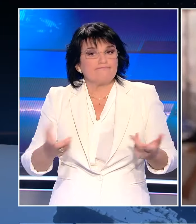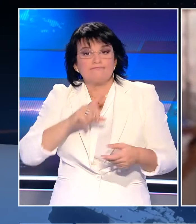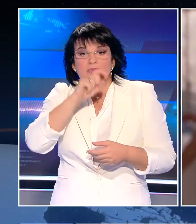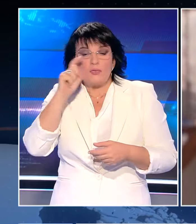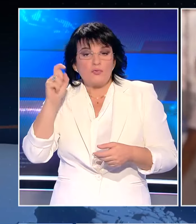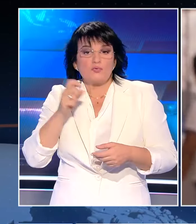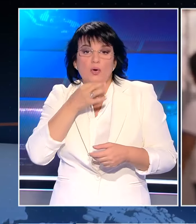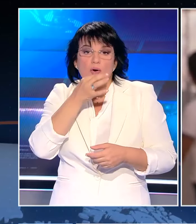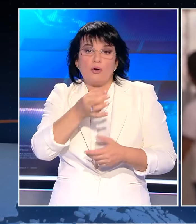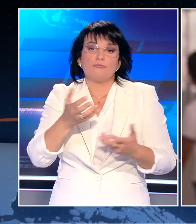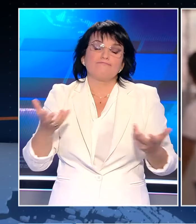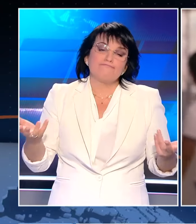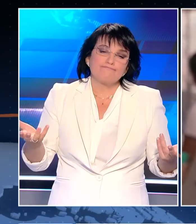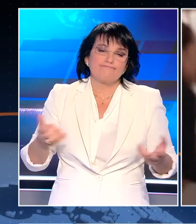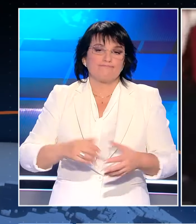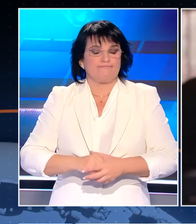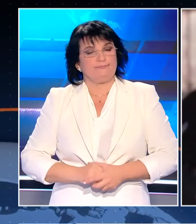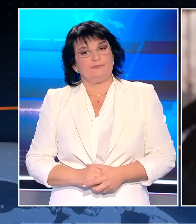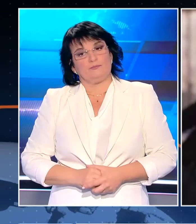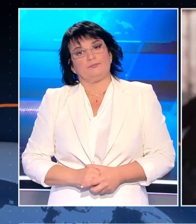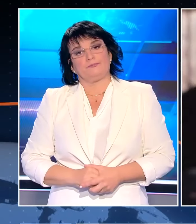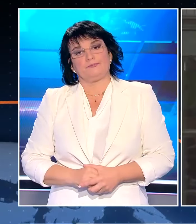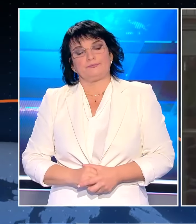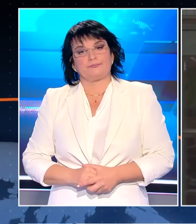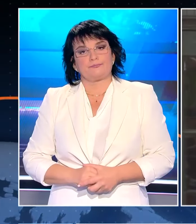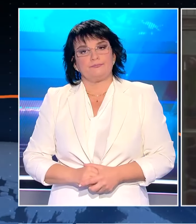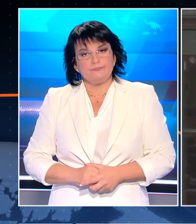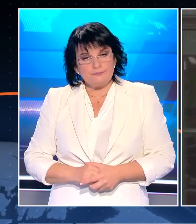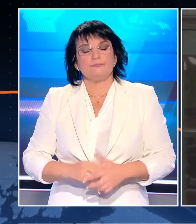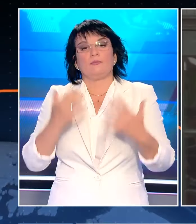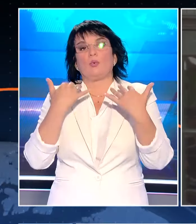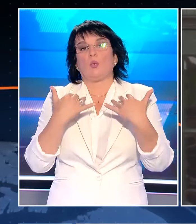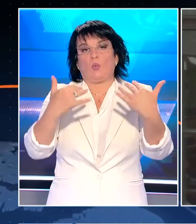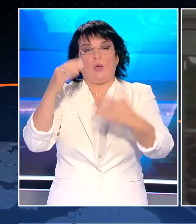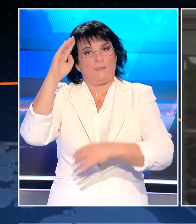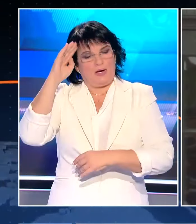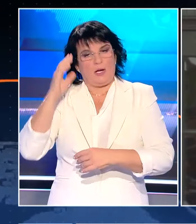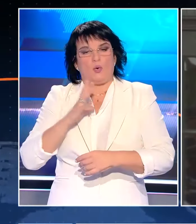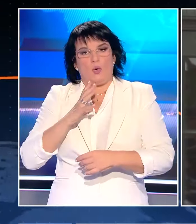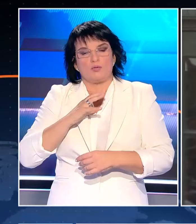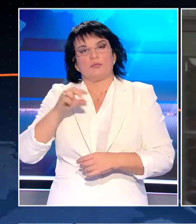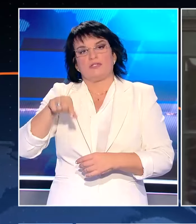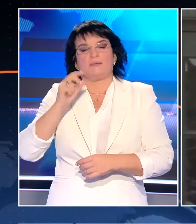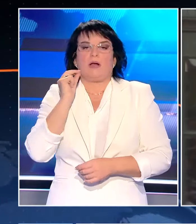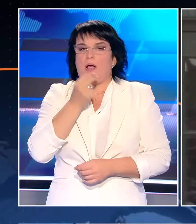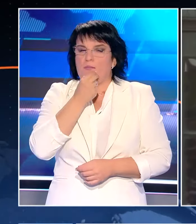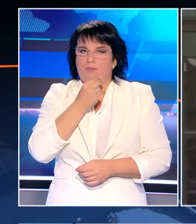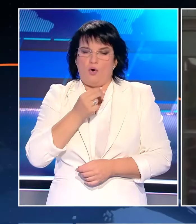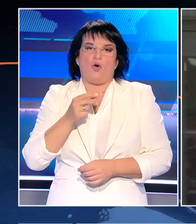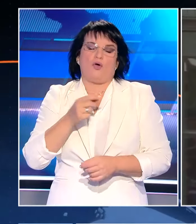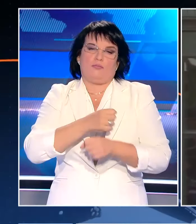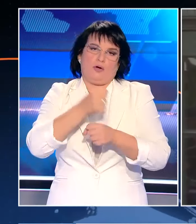Διάγγελμα προς Αμερικανικό Έθνος αναμένειται να επευθύνει σήμερα το απόγευμα ο